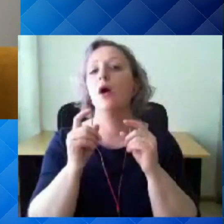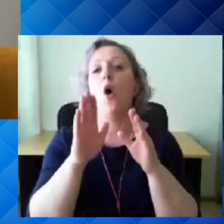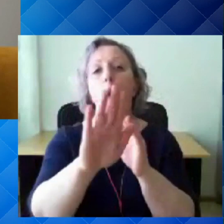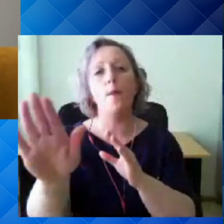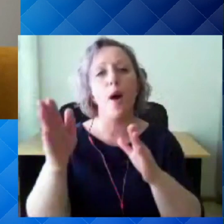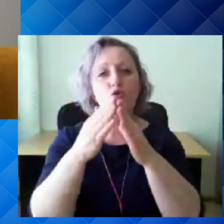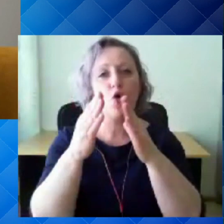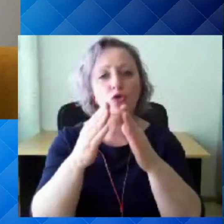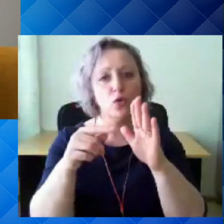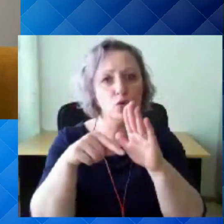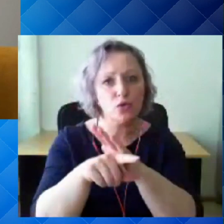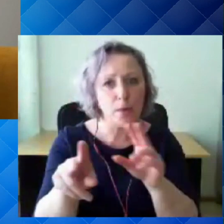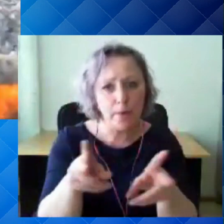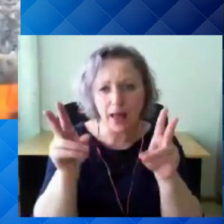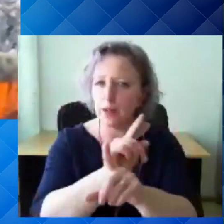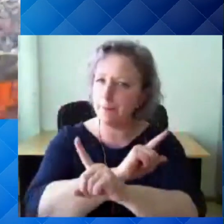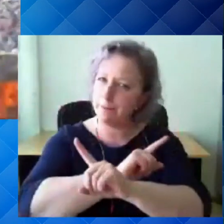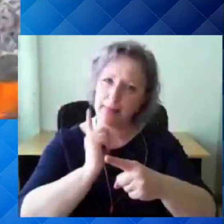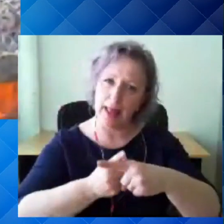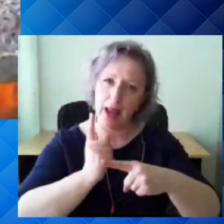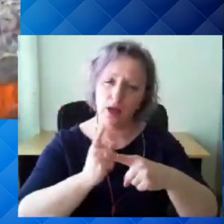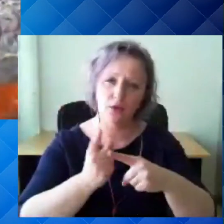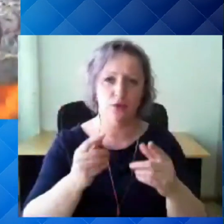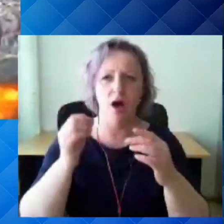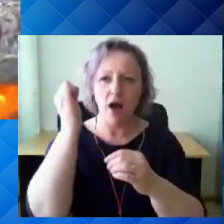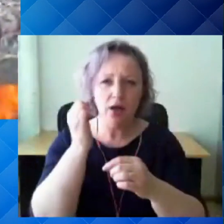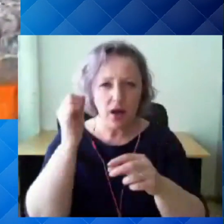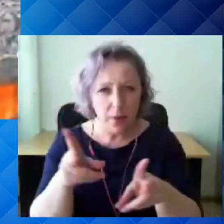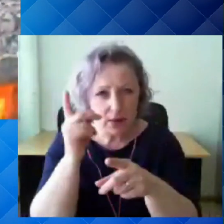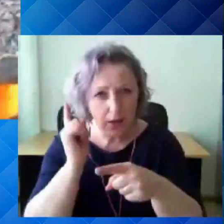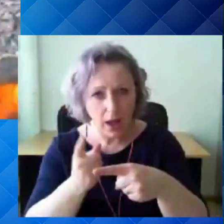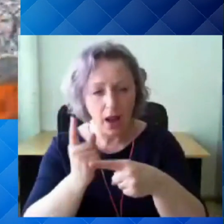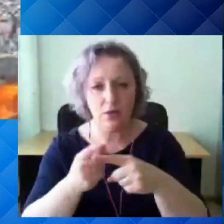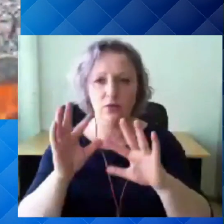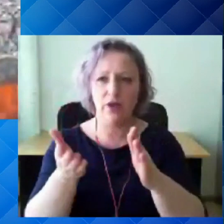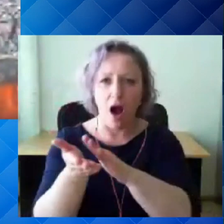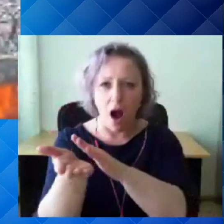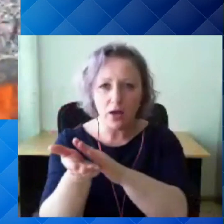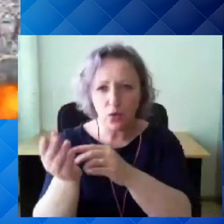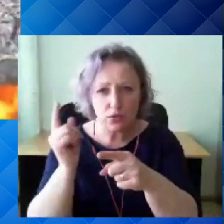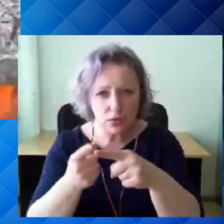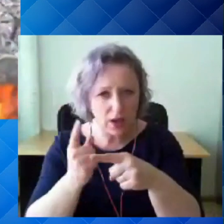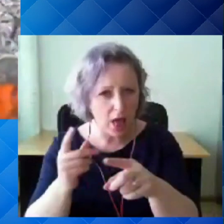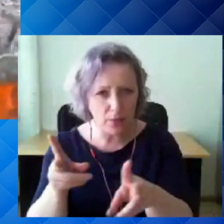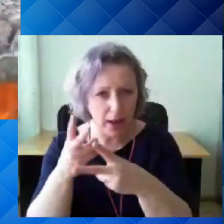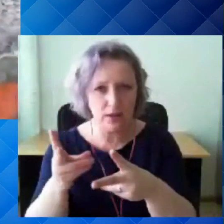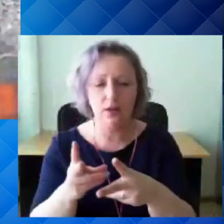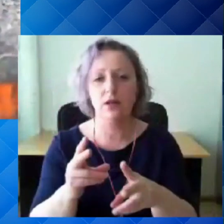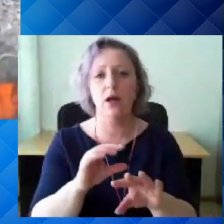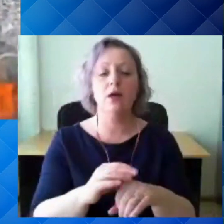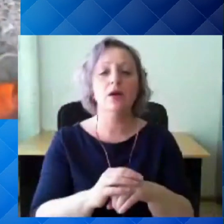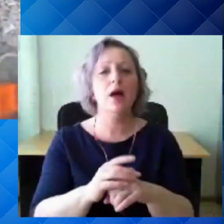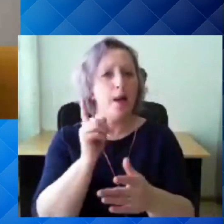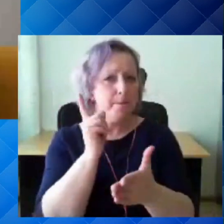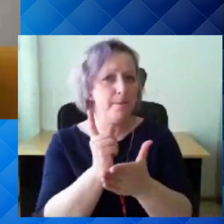oma kodudes, aedades, ahjudes ega üldse oma algatuslikult hävitada. Need tuleb isata